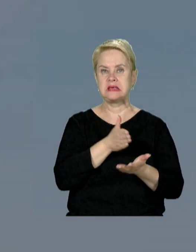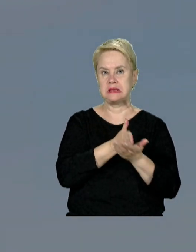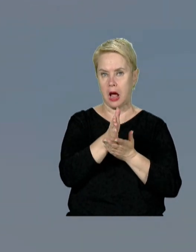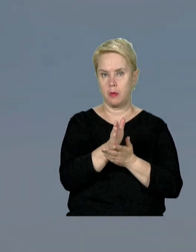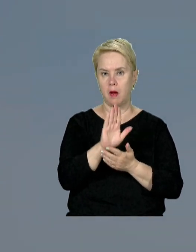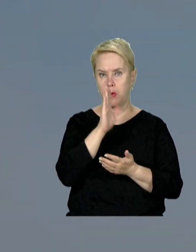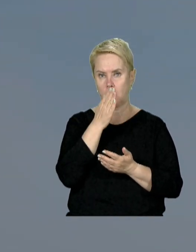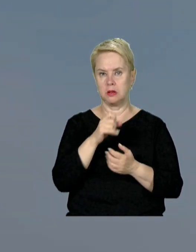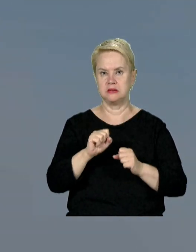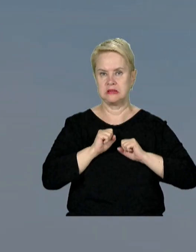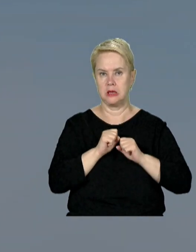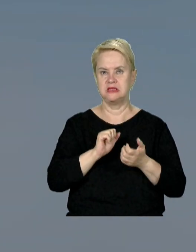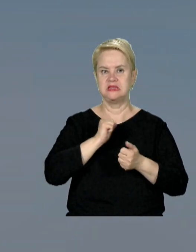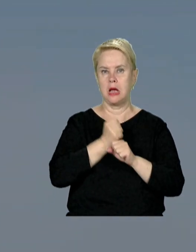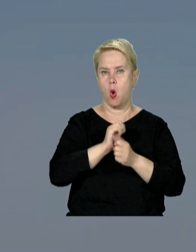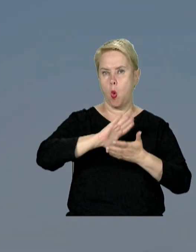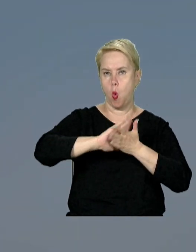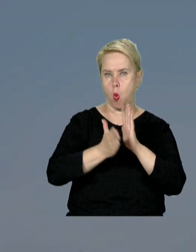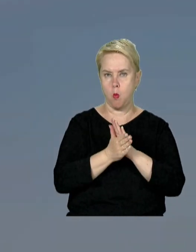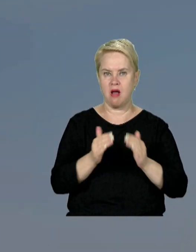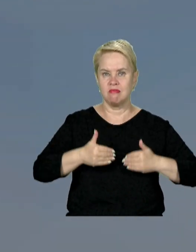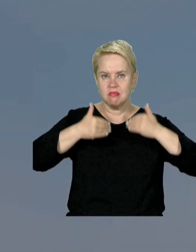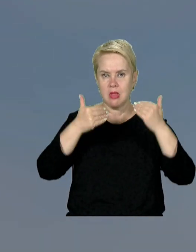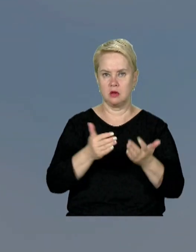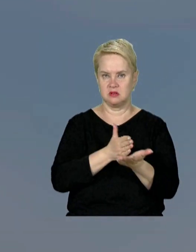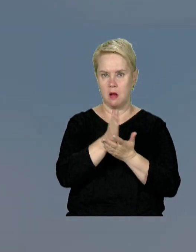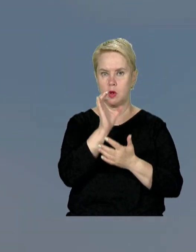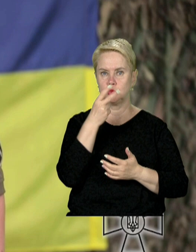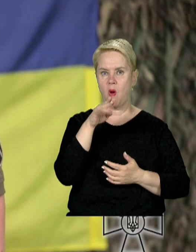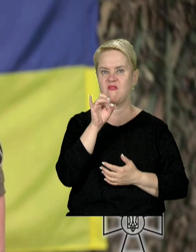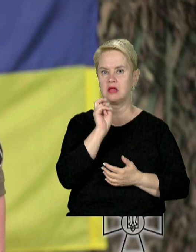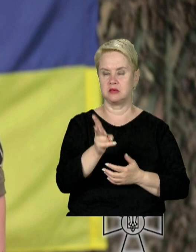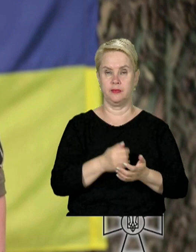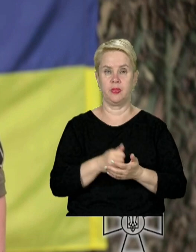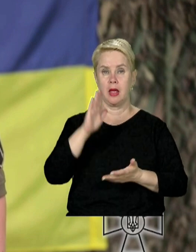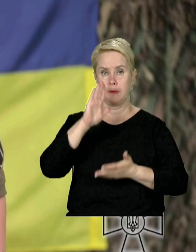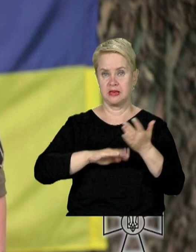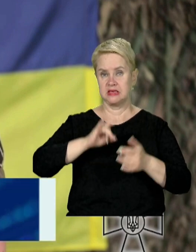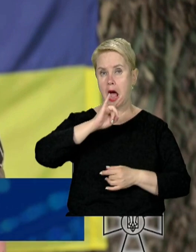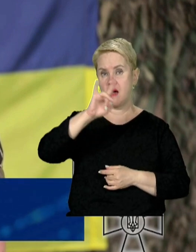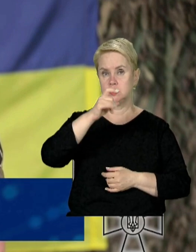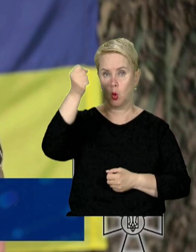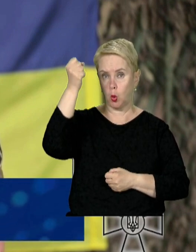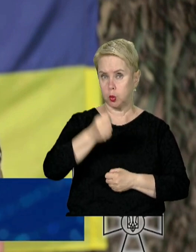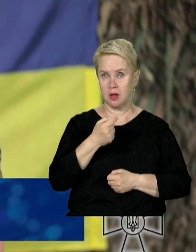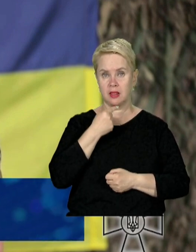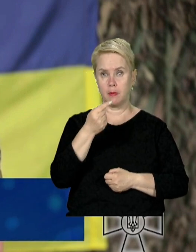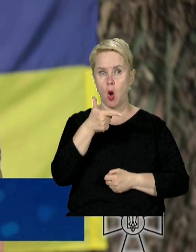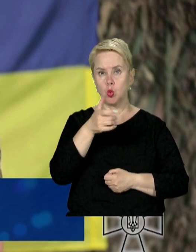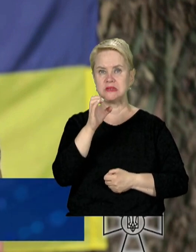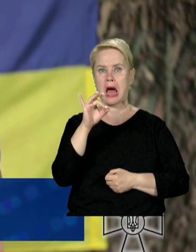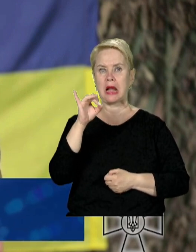противник намагається створити умови для відновлення наступу в напрямку Слов'янська. Після авіаційного удару неподалік